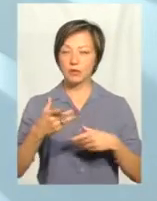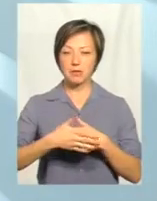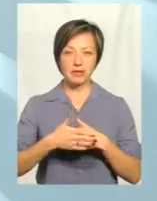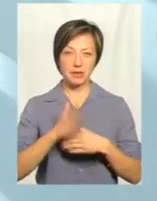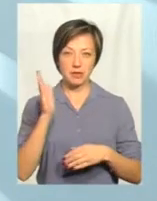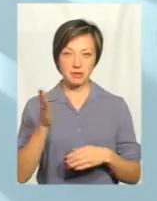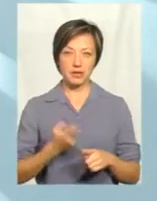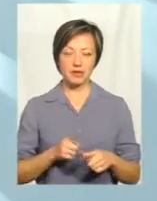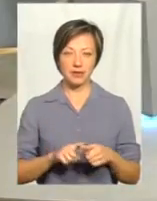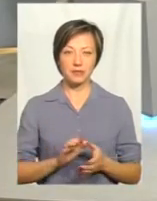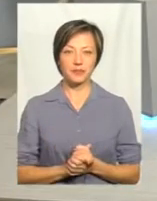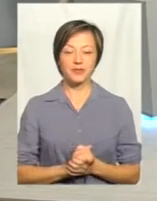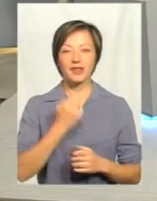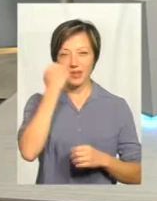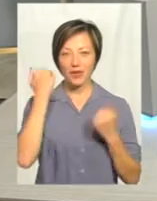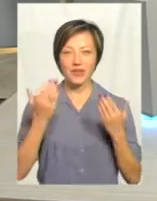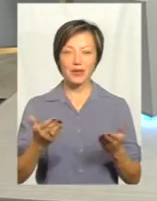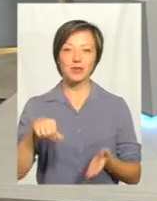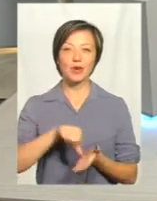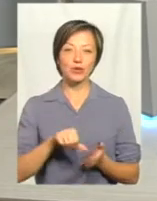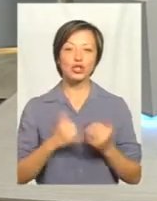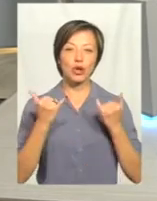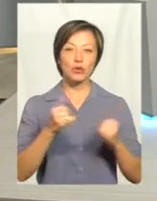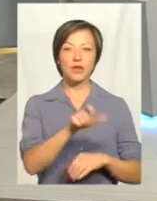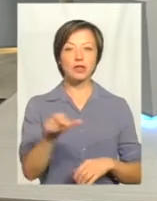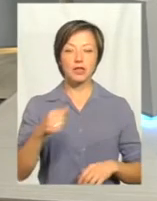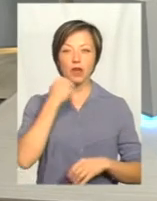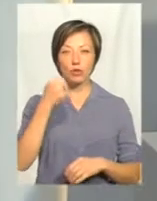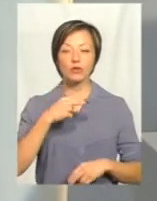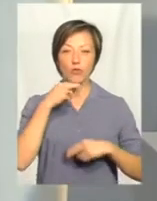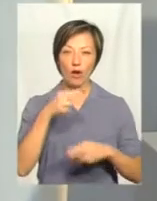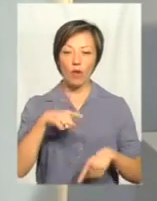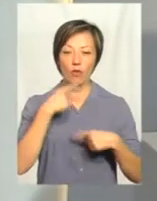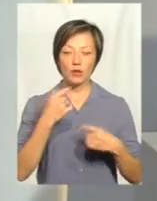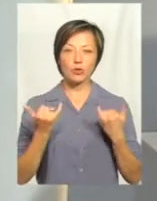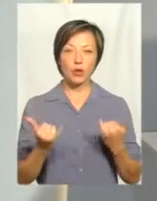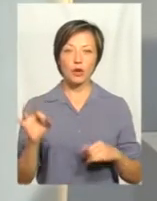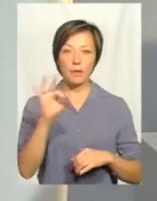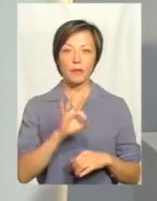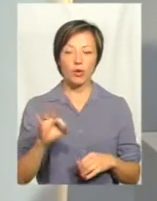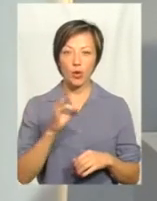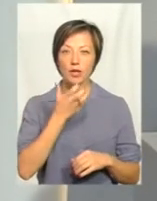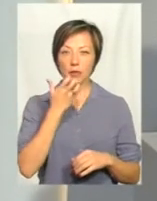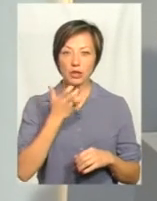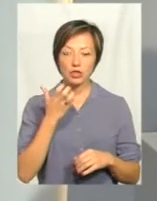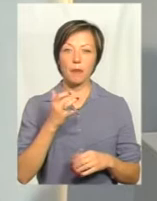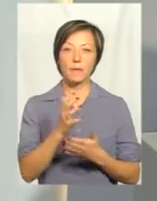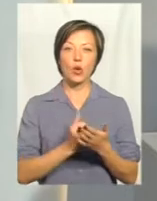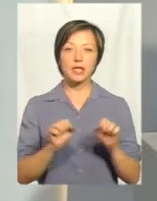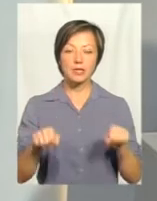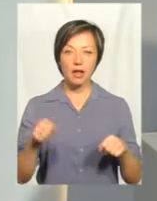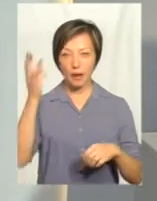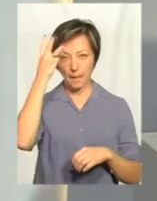перспектива. Дякую вам. Дякую за участь. Шановні глядачі, дякую вам за увагу. Ми говорили сьогодні про тепличний потенціал